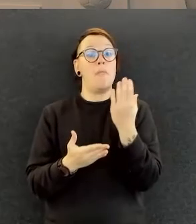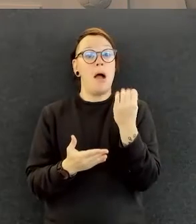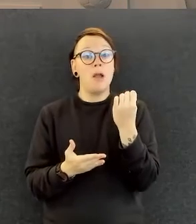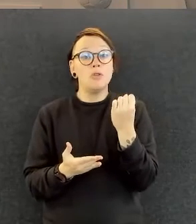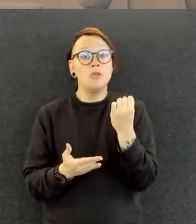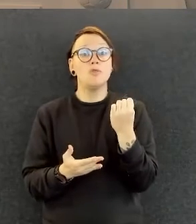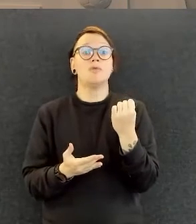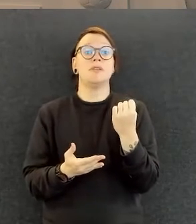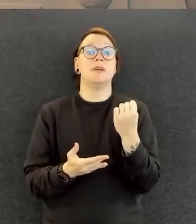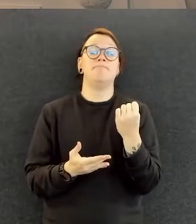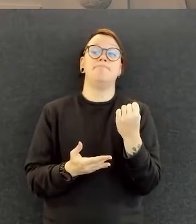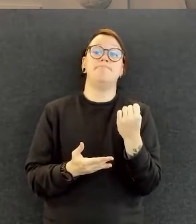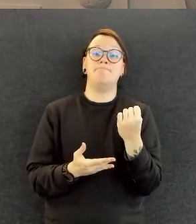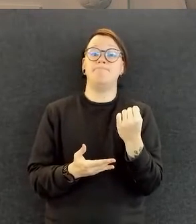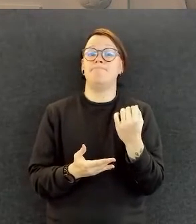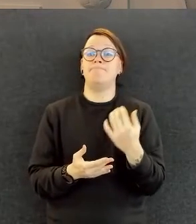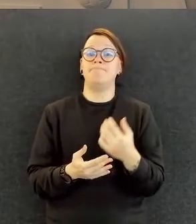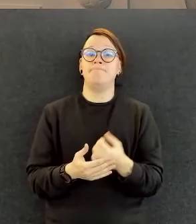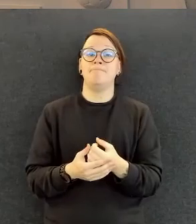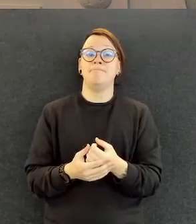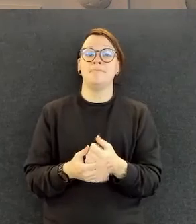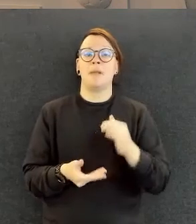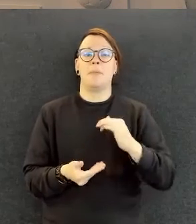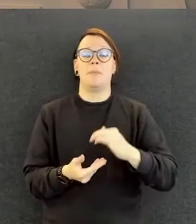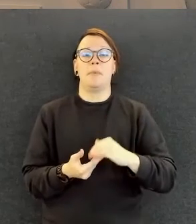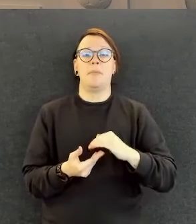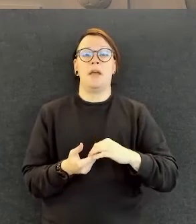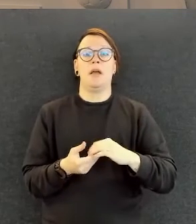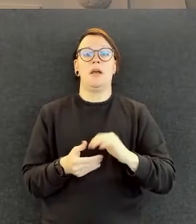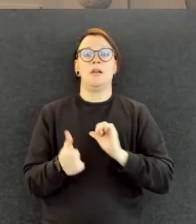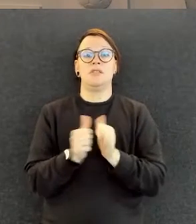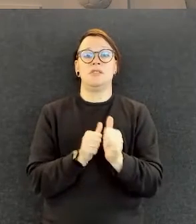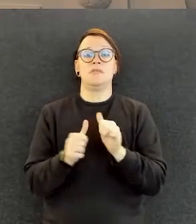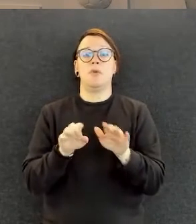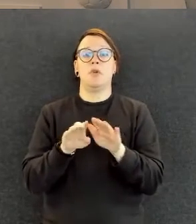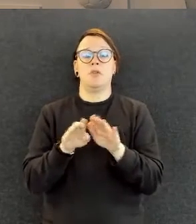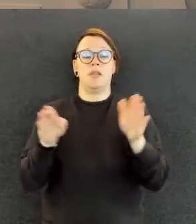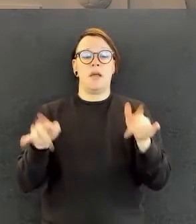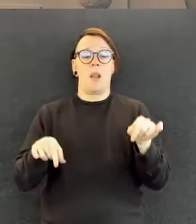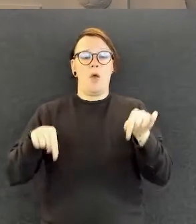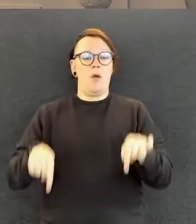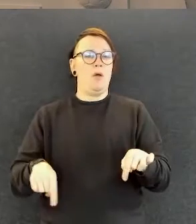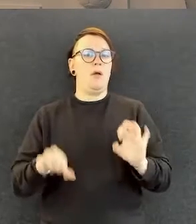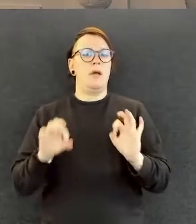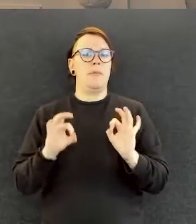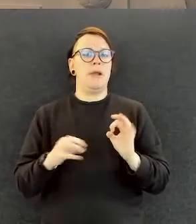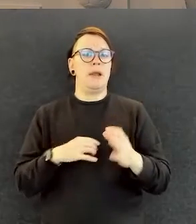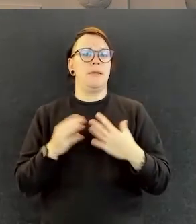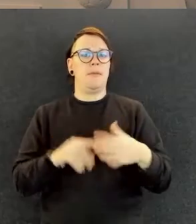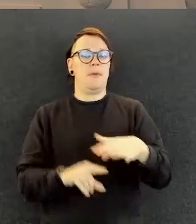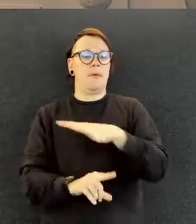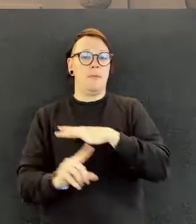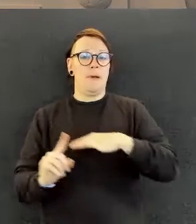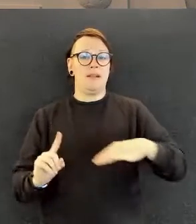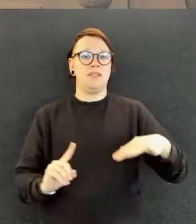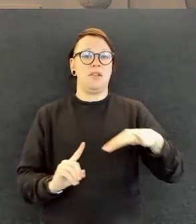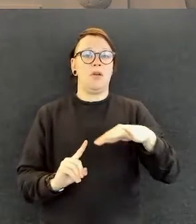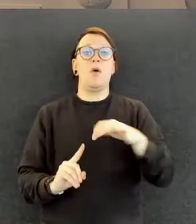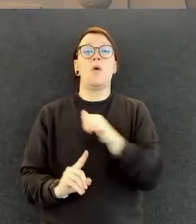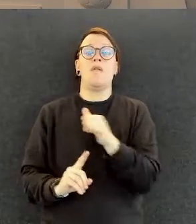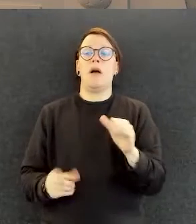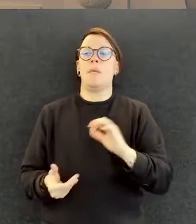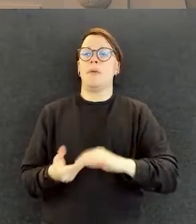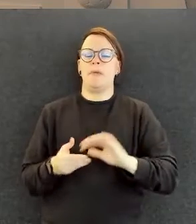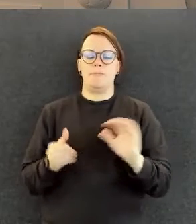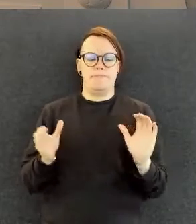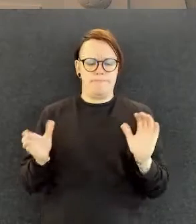sellaisena, että minkälainen paikka tämä sportti on tehdä töitä. Että onko tämä sellainen kuppikunta,